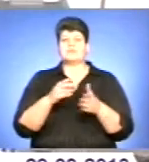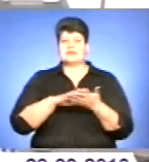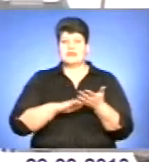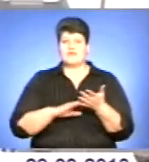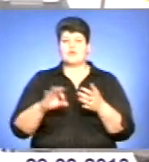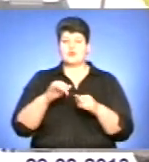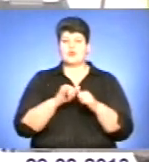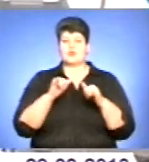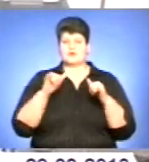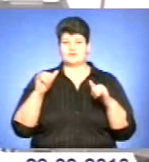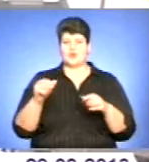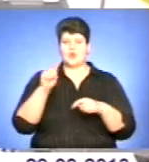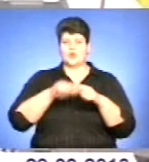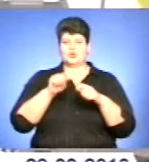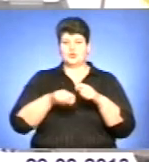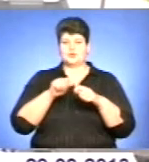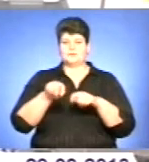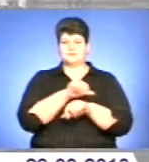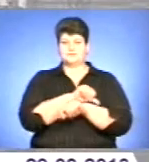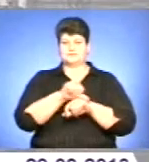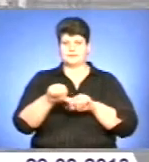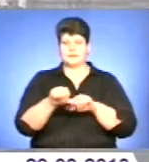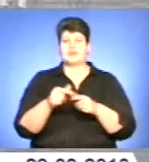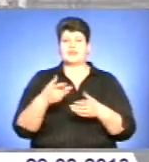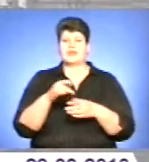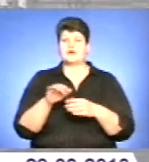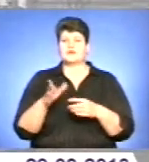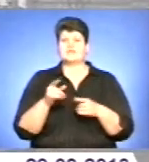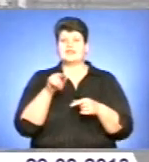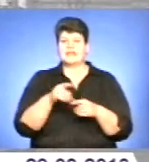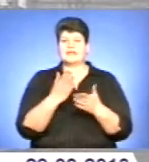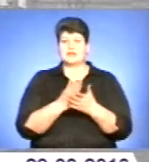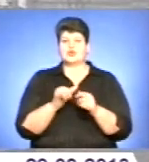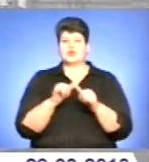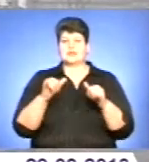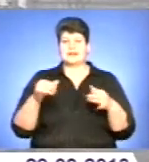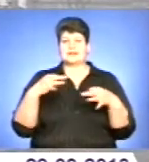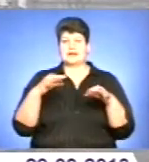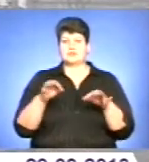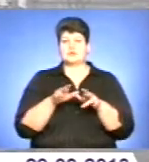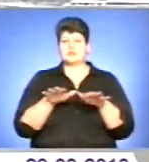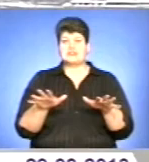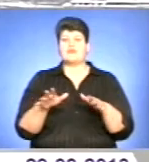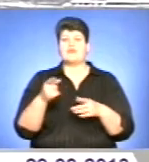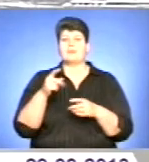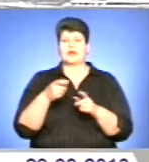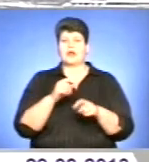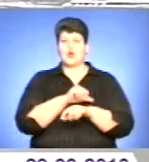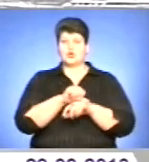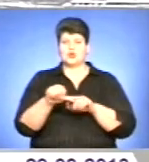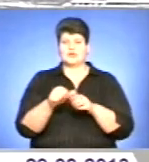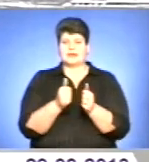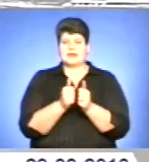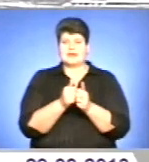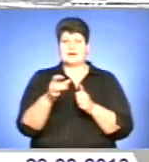-пропускних пунктів на українсько-угорському державному кордоні. Ні, зокрема, йдеться про розширення транспортних мереж у прикордонних регіонах. Вигоди отримають і